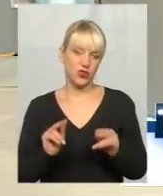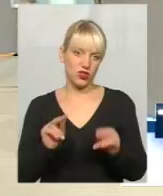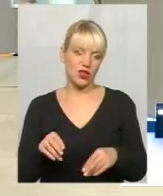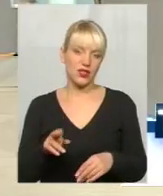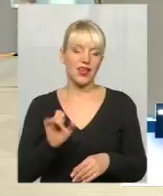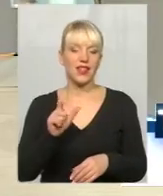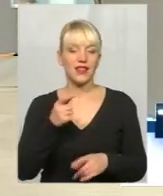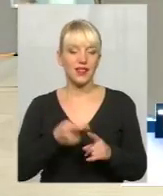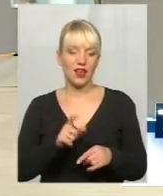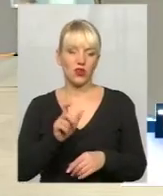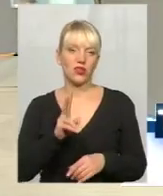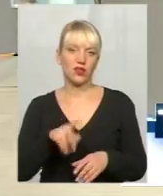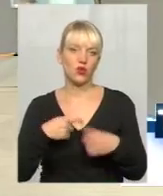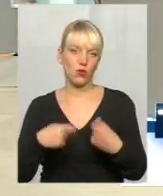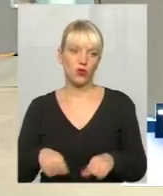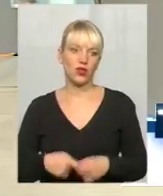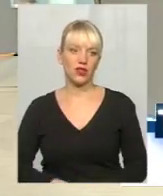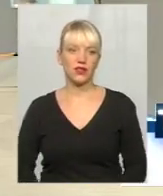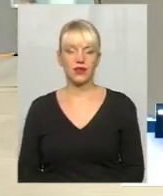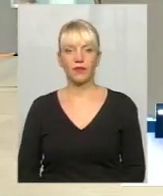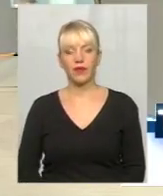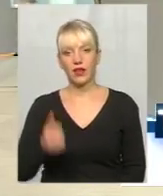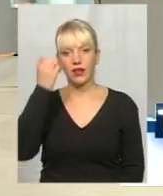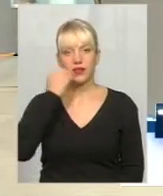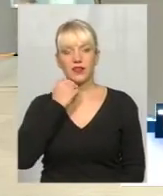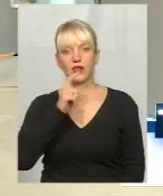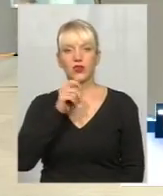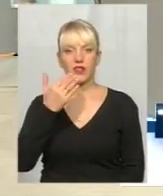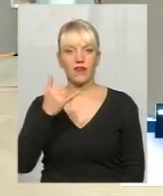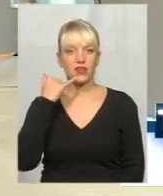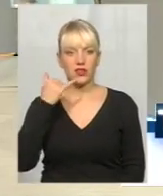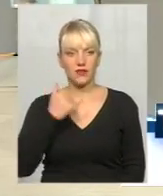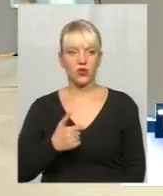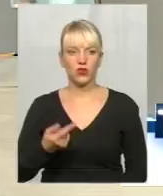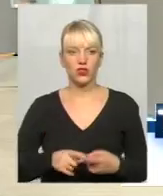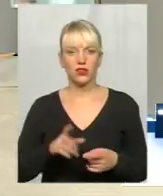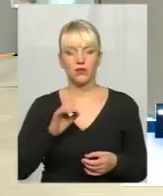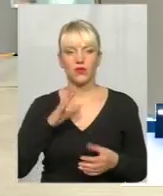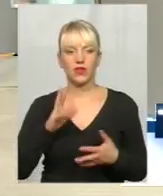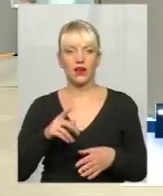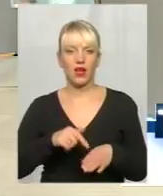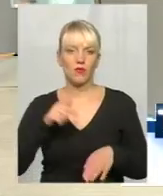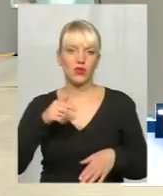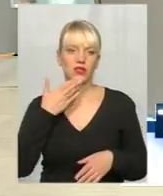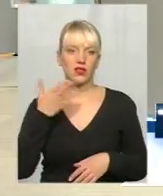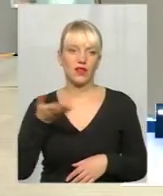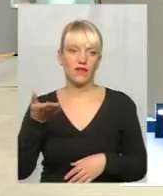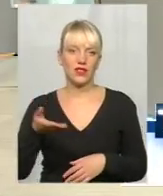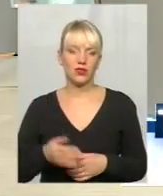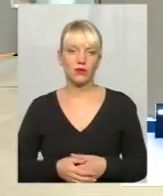і та, яка продається. Дякую вам за вас дзвіночок, пані Валентина. так зрозумів, це просто такий був емоційний виступ